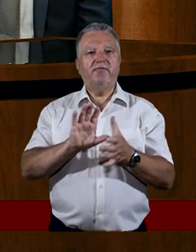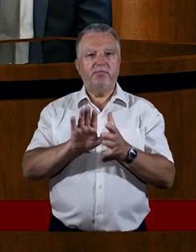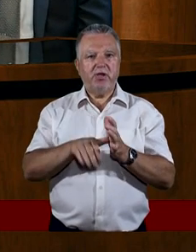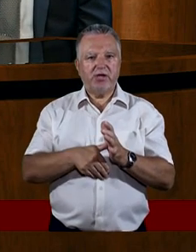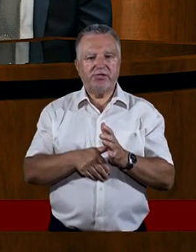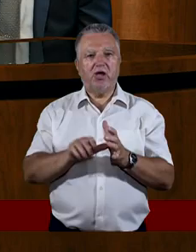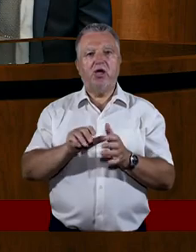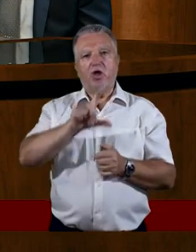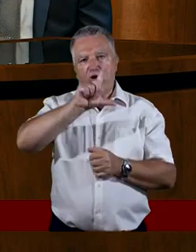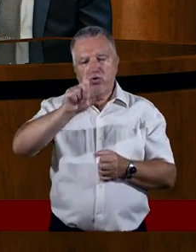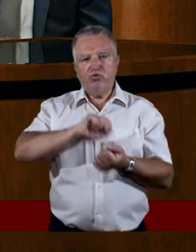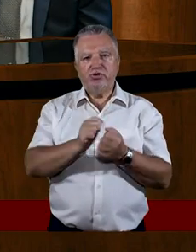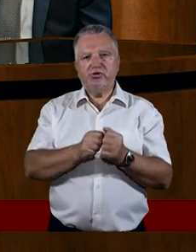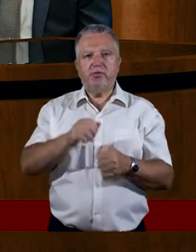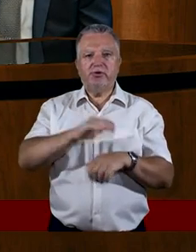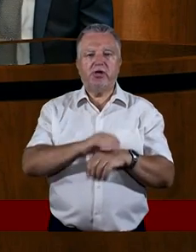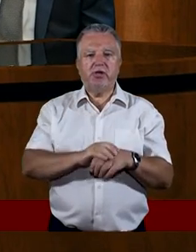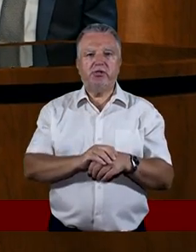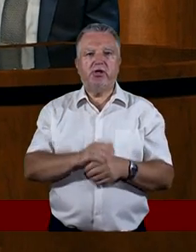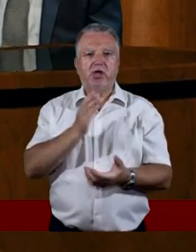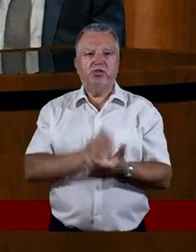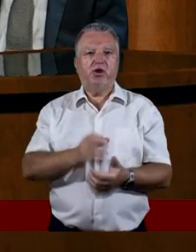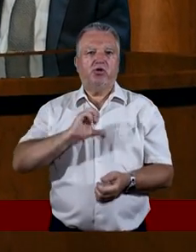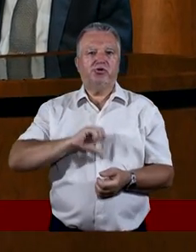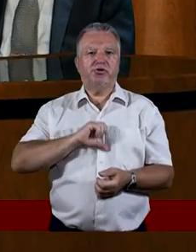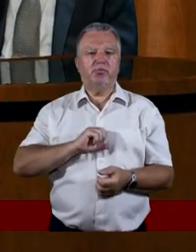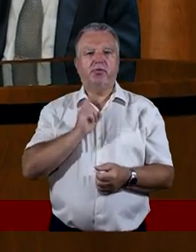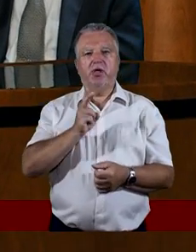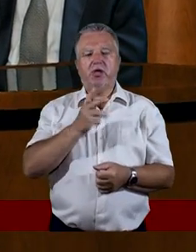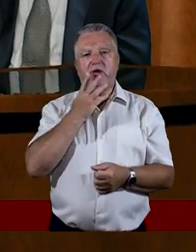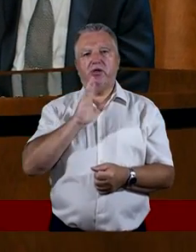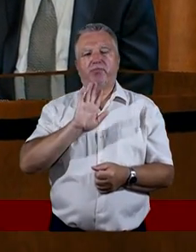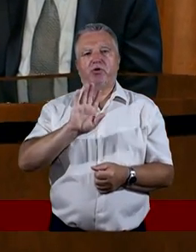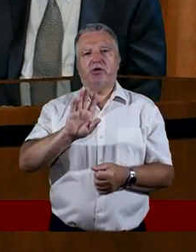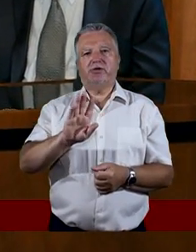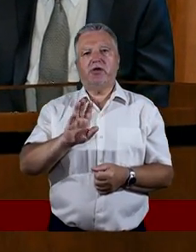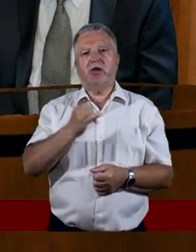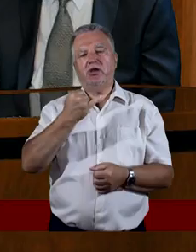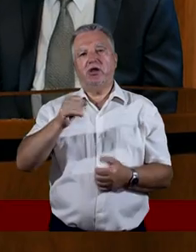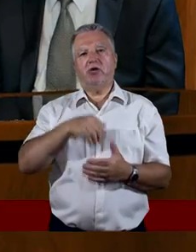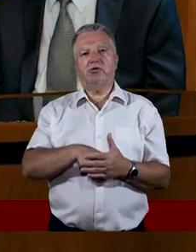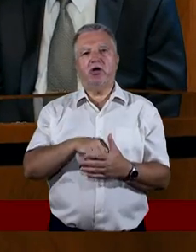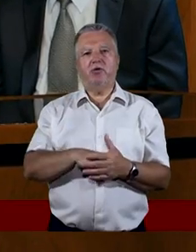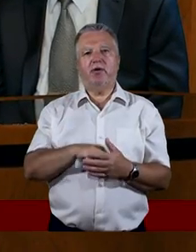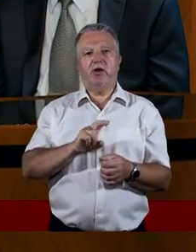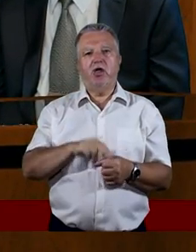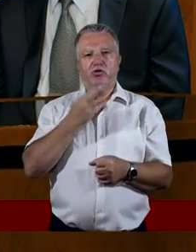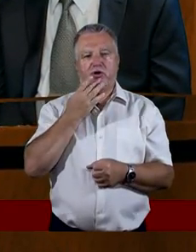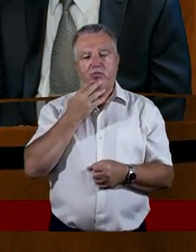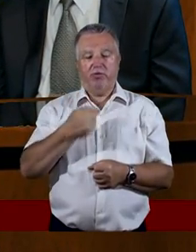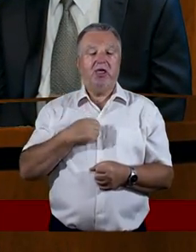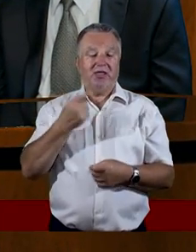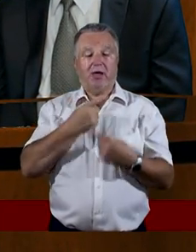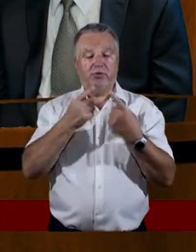ludzie są zajęci tylko i wyłącznie sobą. Każdy przejaw zachowania, który mówi, myślę o